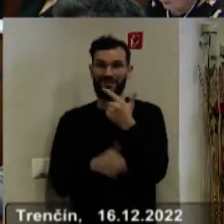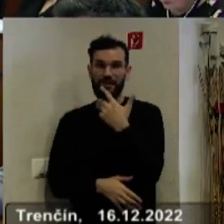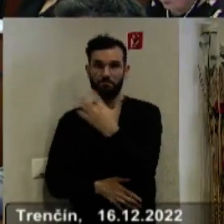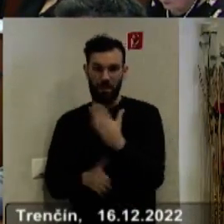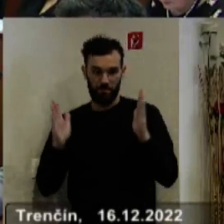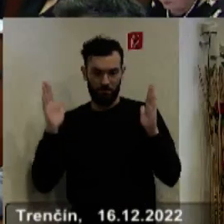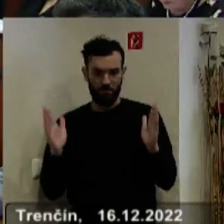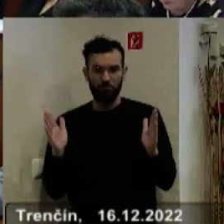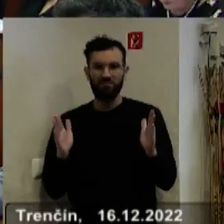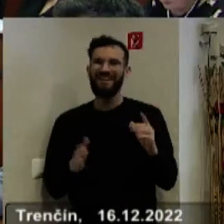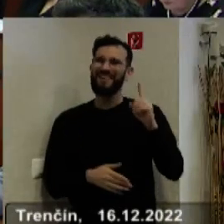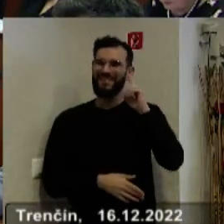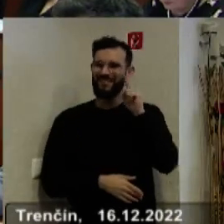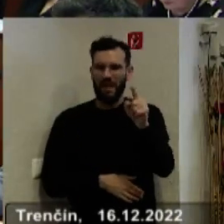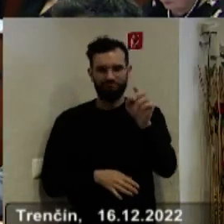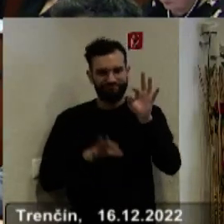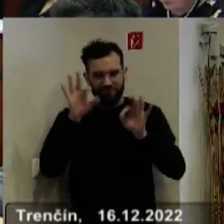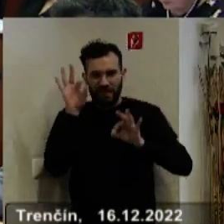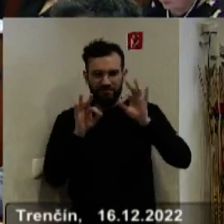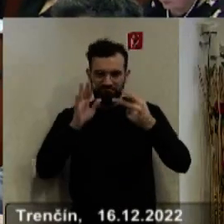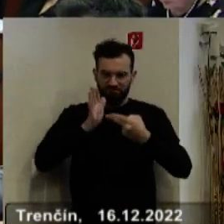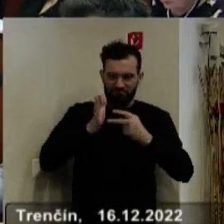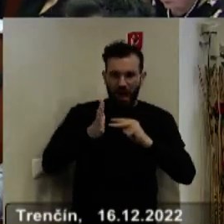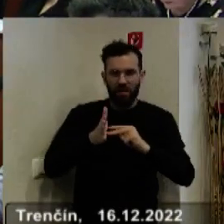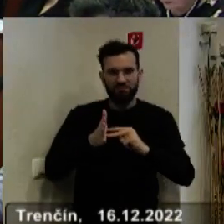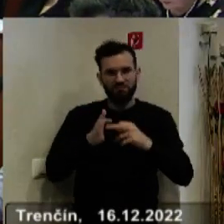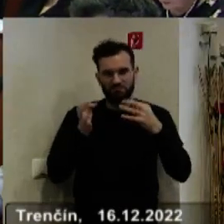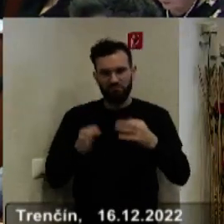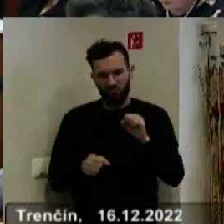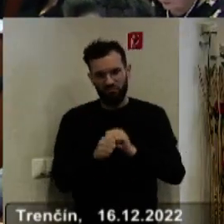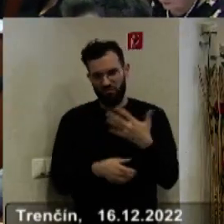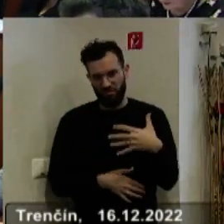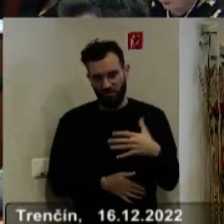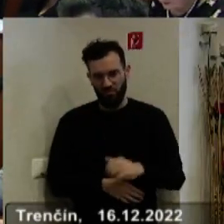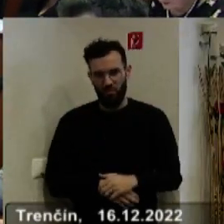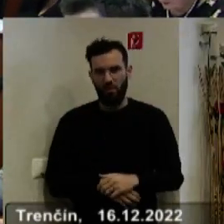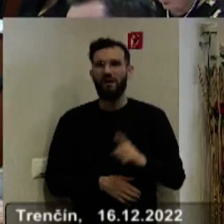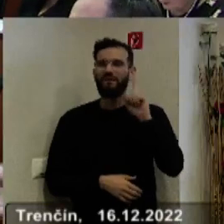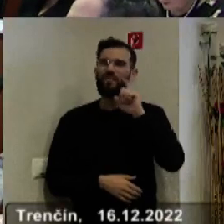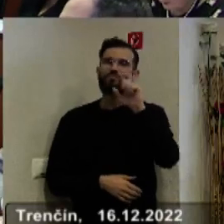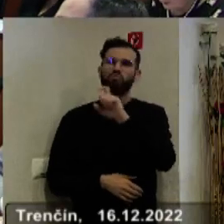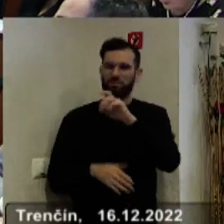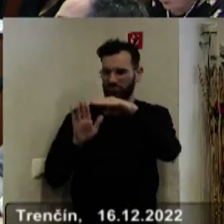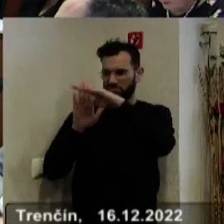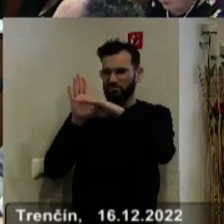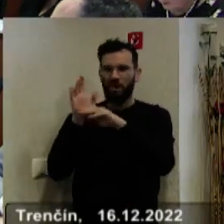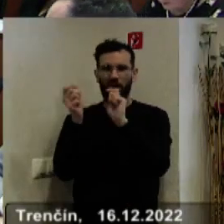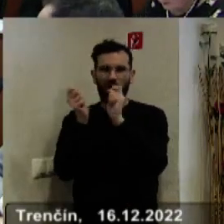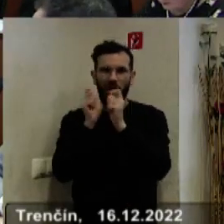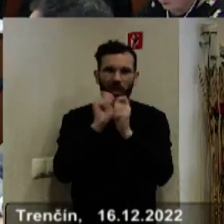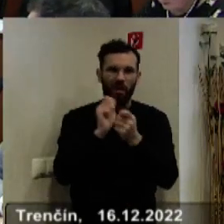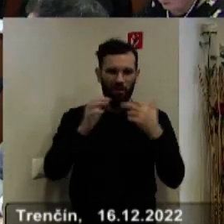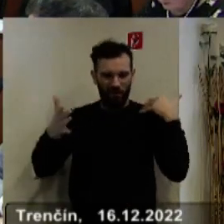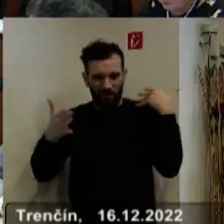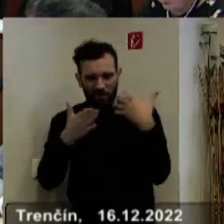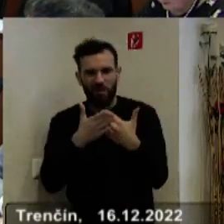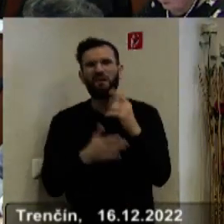Určite to nebolo jednoduché, vzhľadom na meniace sa legislatívne podmienky, častokrát na poslednú chvíľu.